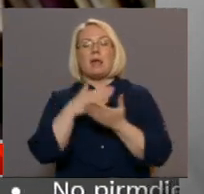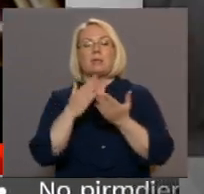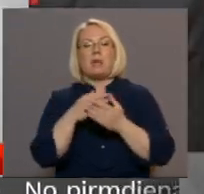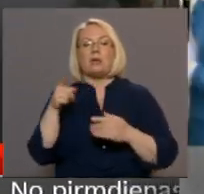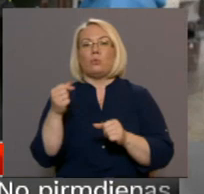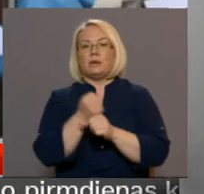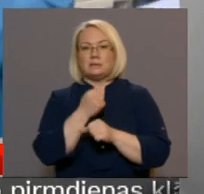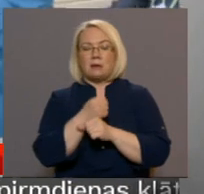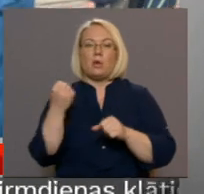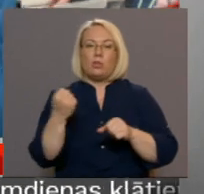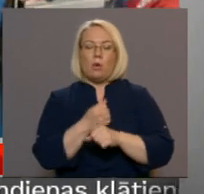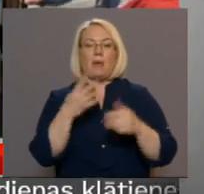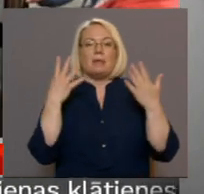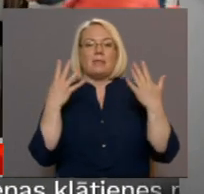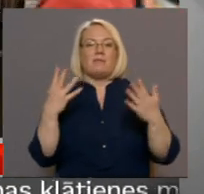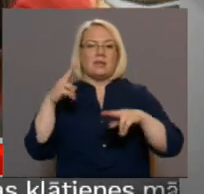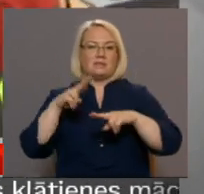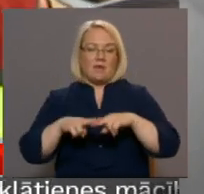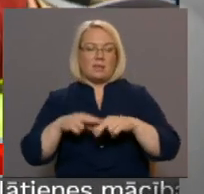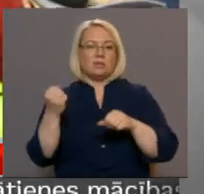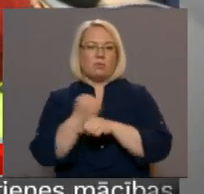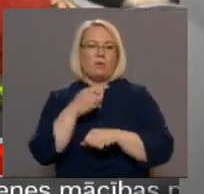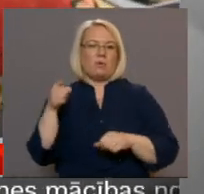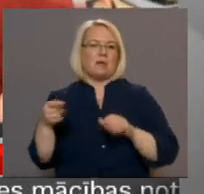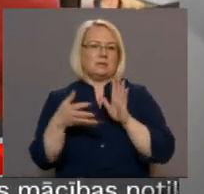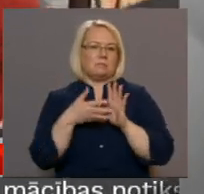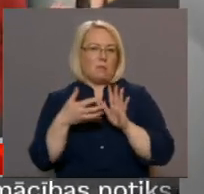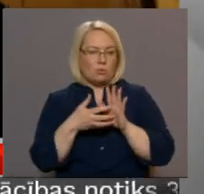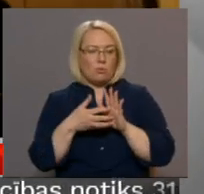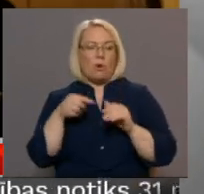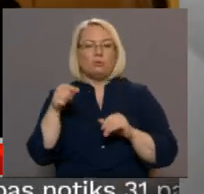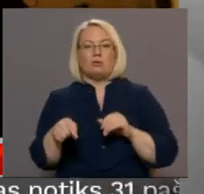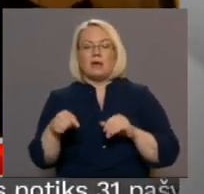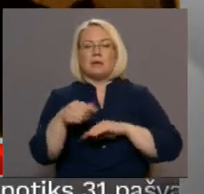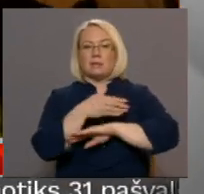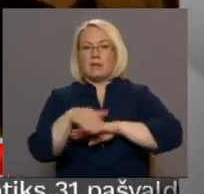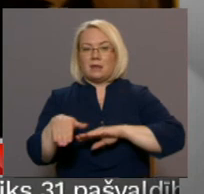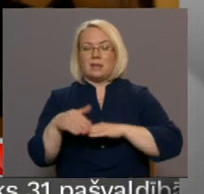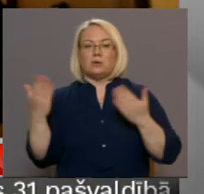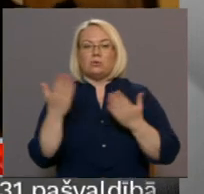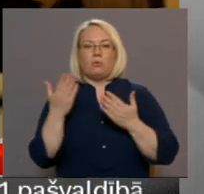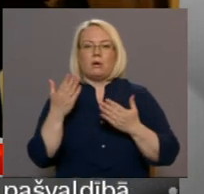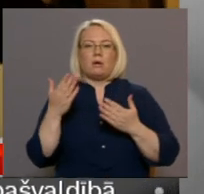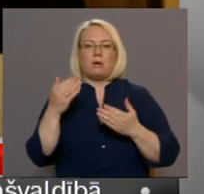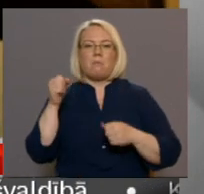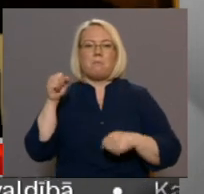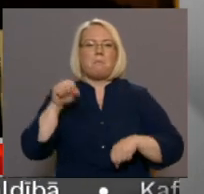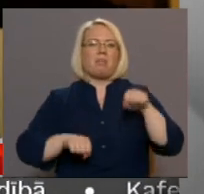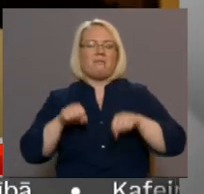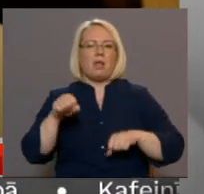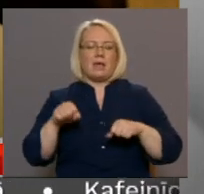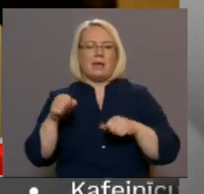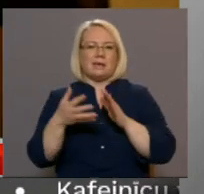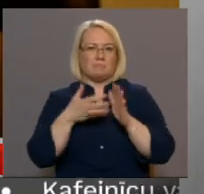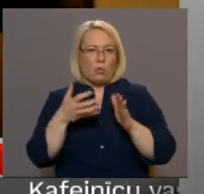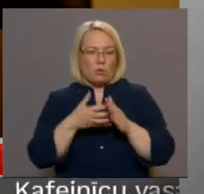tomēr deviņos tika koncentrējās, eksploatācija tiek turpināta. Un šajās adresēs, kur bija šī patvaļīgā eksploatācija, mēs